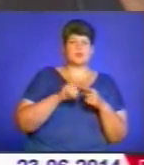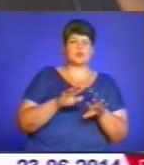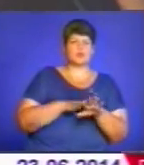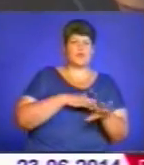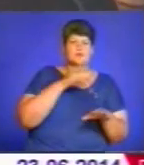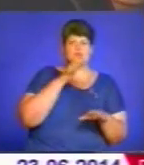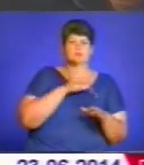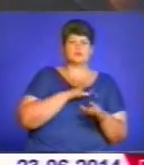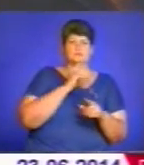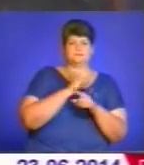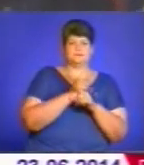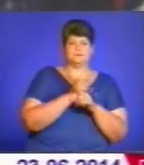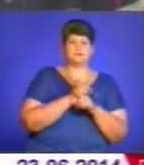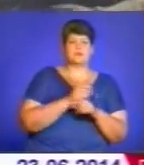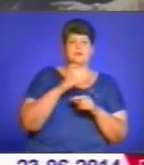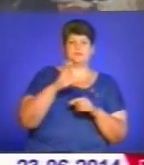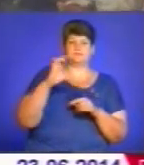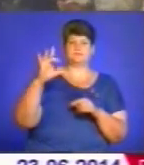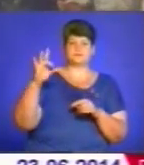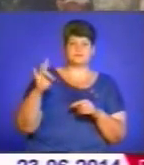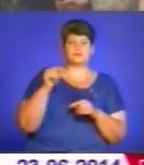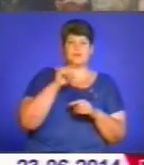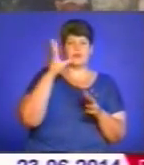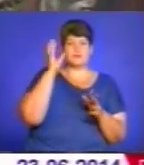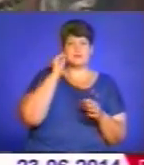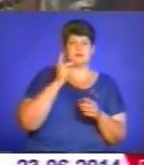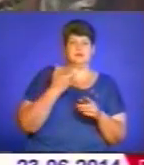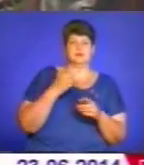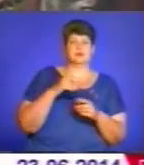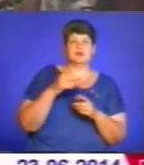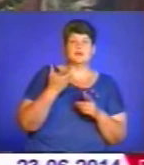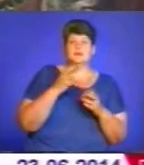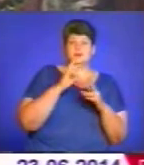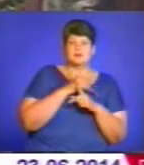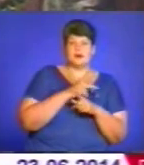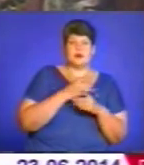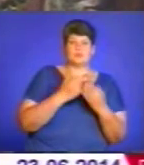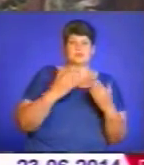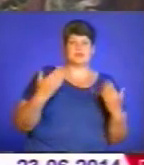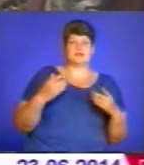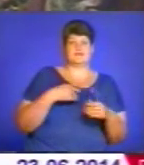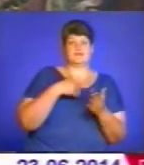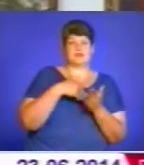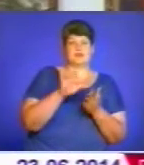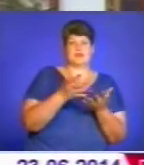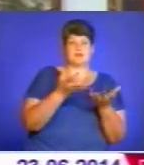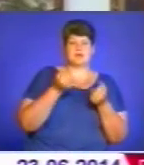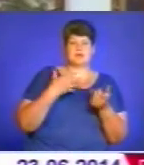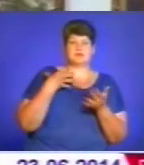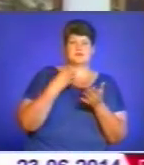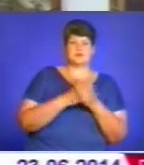час були під забороною. У радянські часи їх вважали кітчем, а музеї відмовлялися брати до своїх фондів.